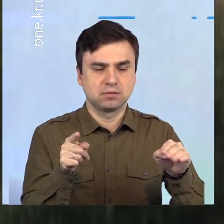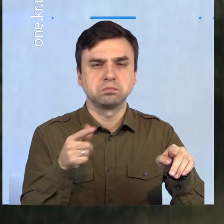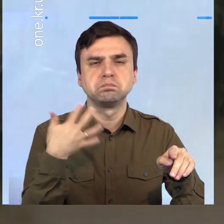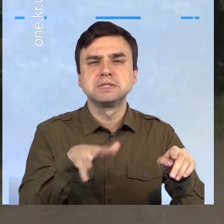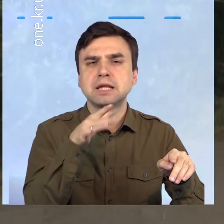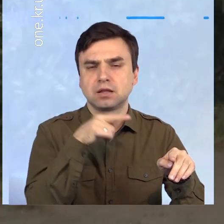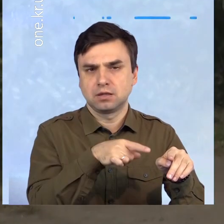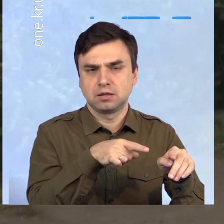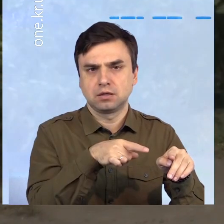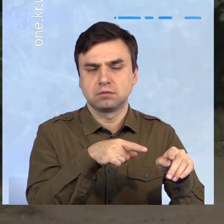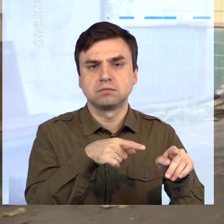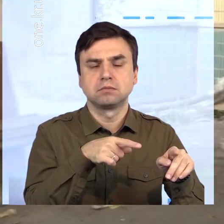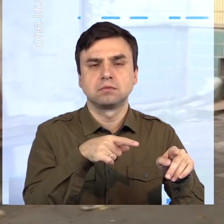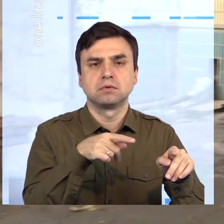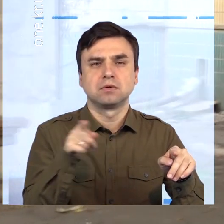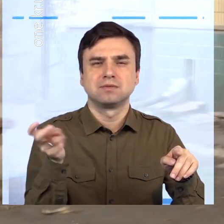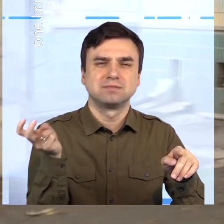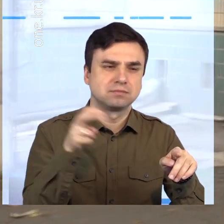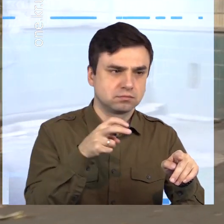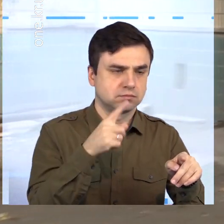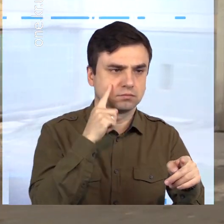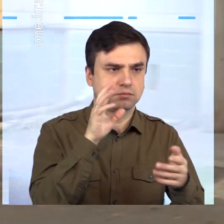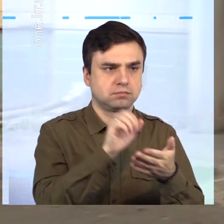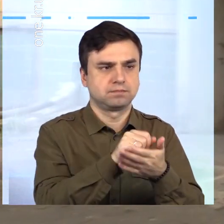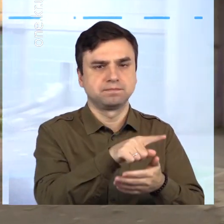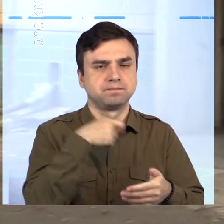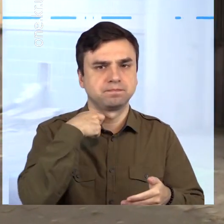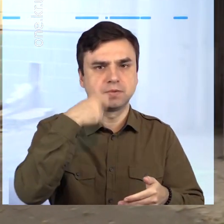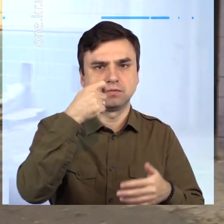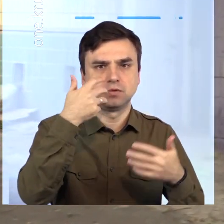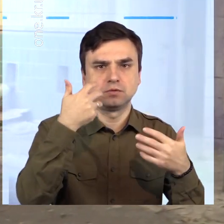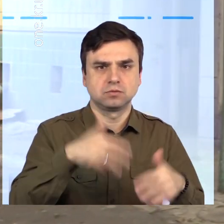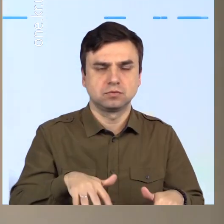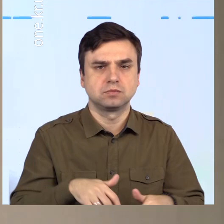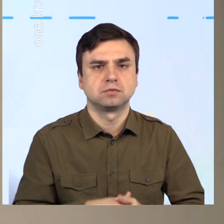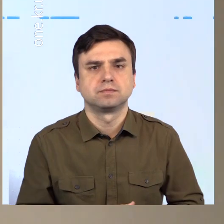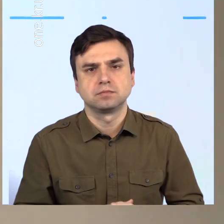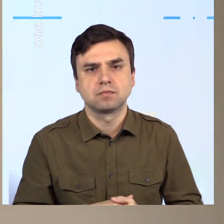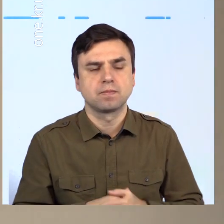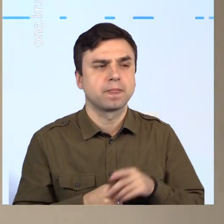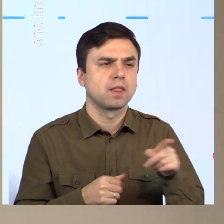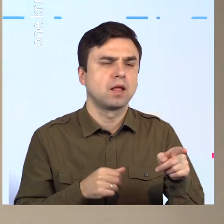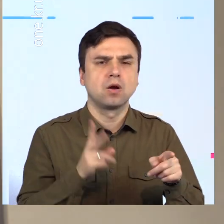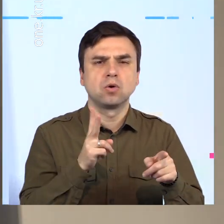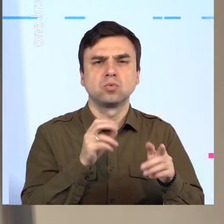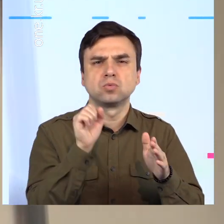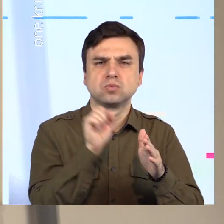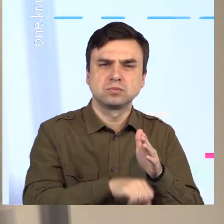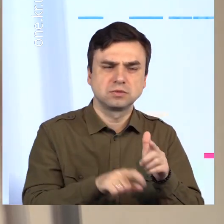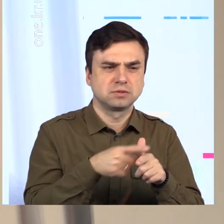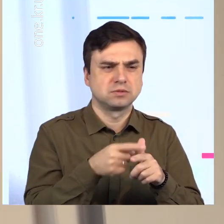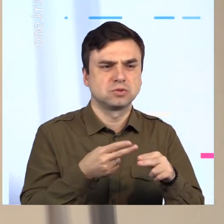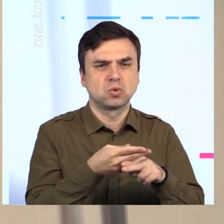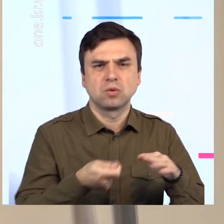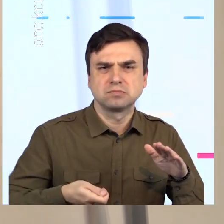-річний містянин вчинив самогубство. Про суїцид свідчив зашмург на шиї померлого. Інших слідів, будь-яких